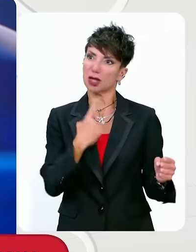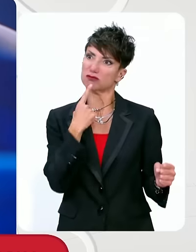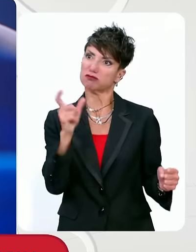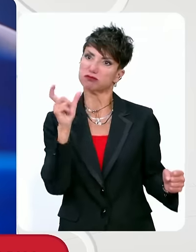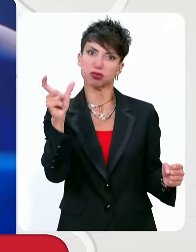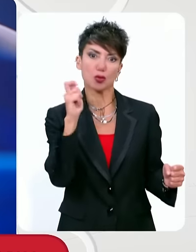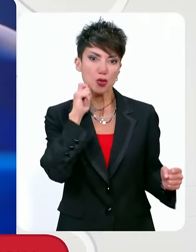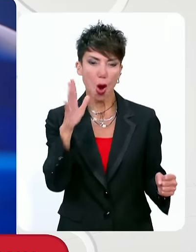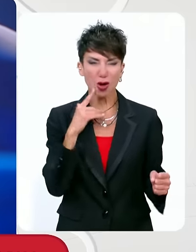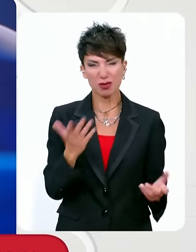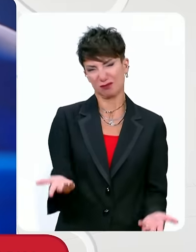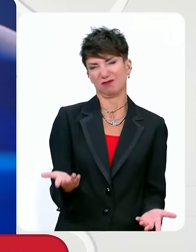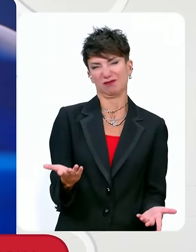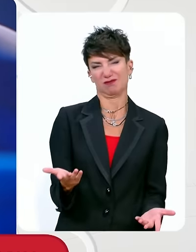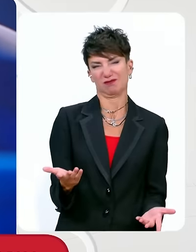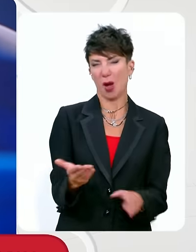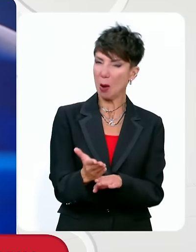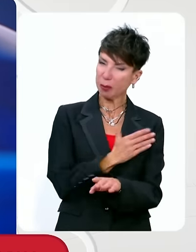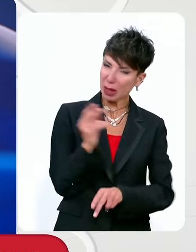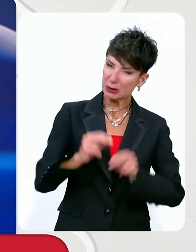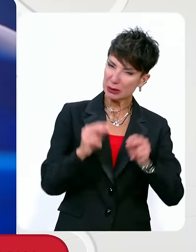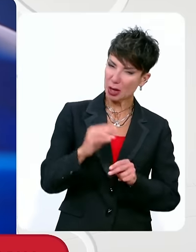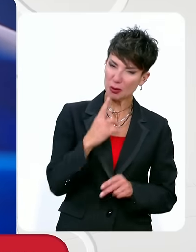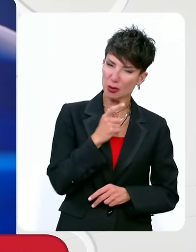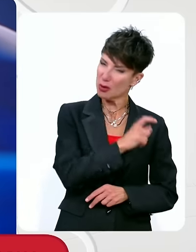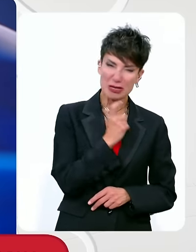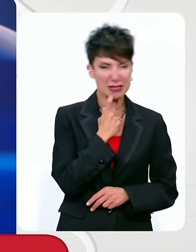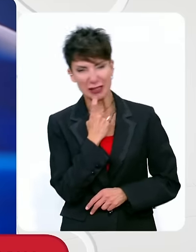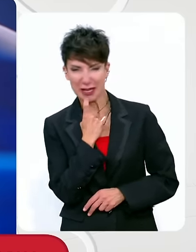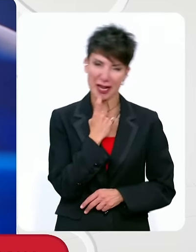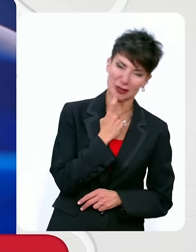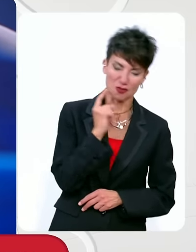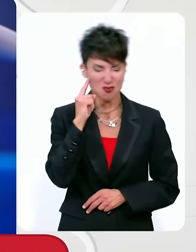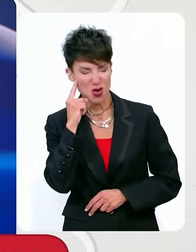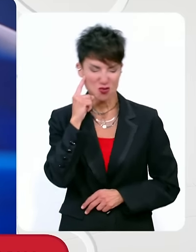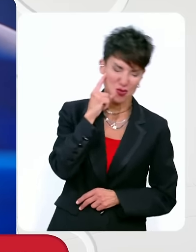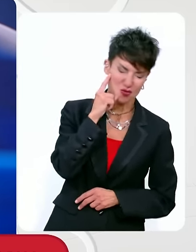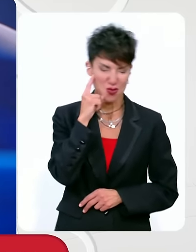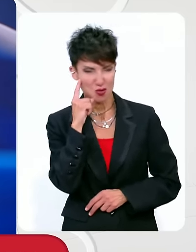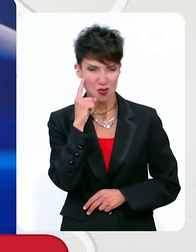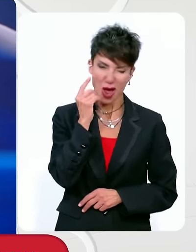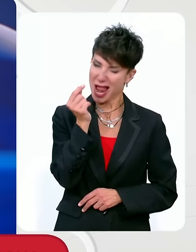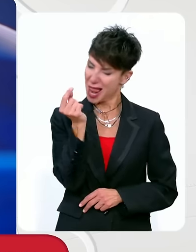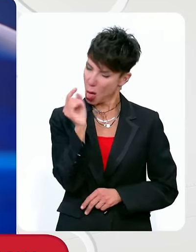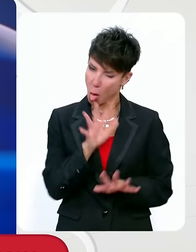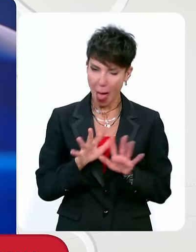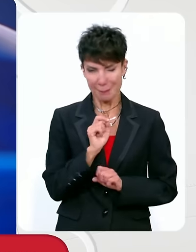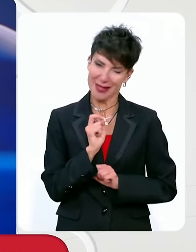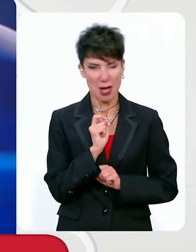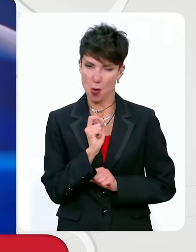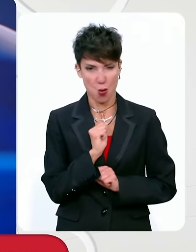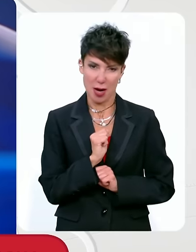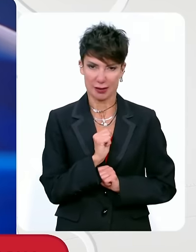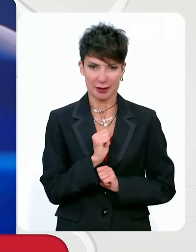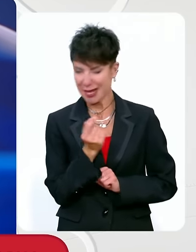είναι και λίγο τυχοδιοκτισμός. Είναι τυχοδιοκτάκος ο κύριος Κασελάκης. Είναι απατεωνίσκος, διότι τη